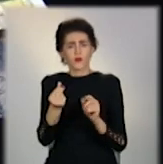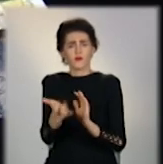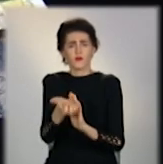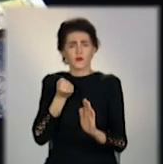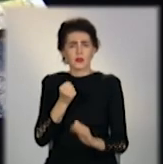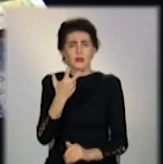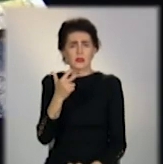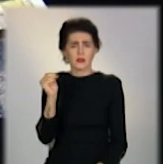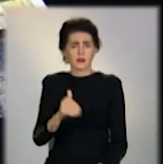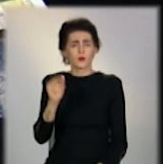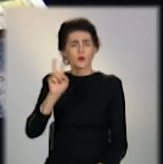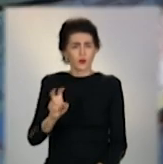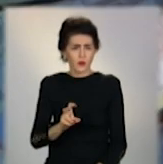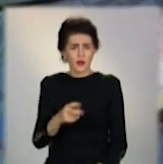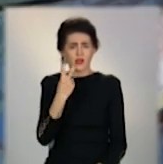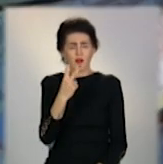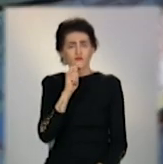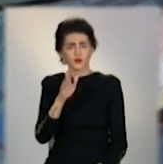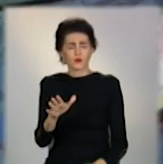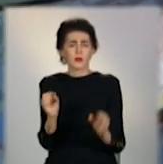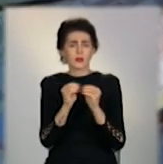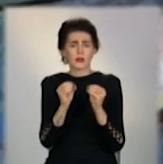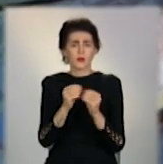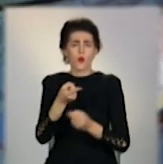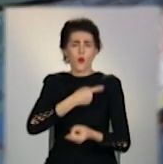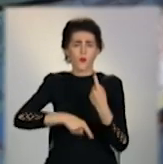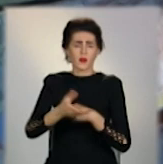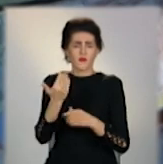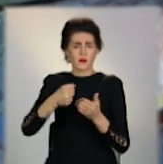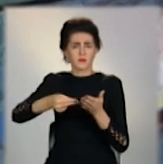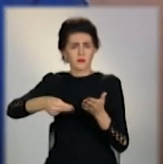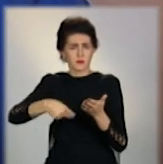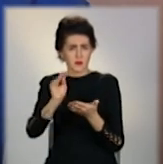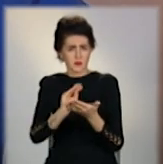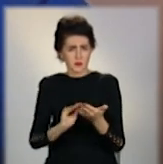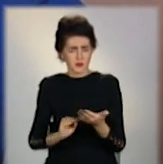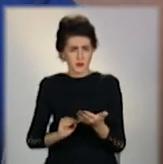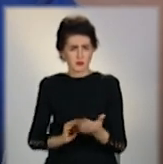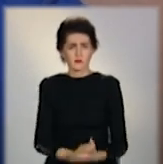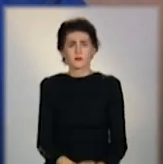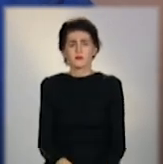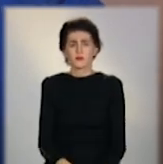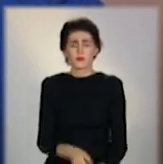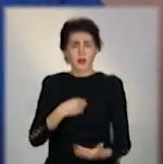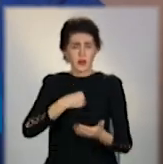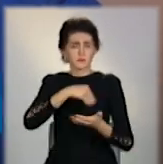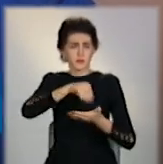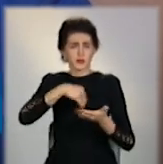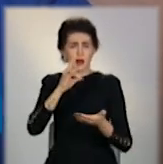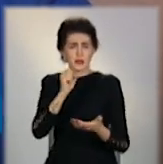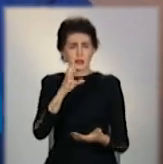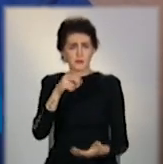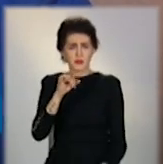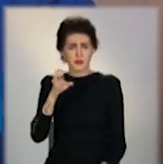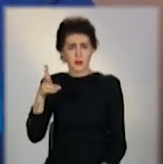тисячі доларів. Дві пробачили, та десять сказали повернути за розпискою. Я, правда, написала цю розписку. Прийшла